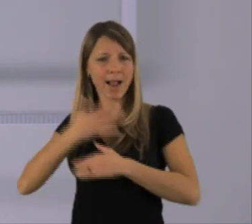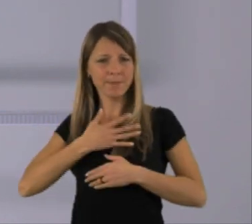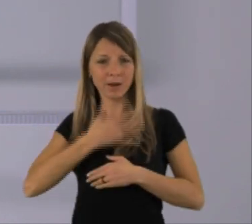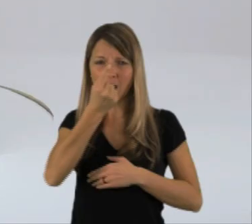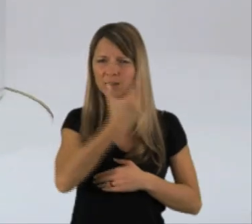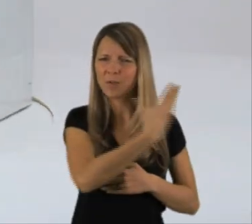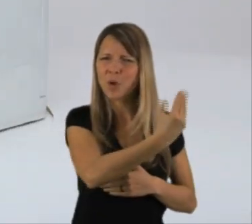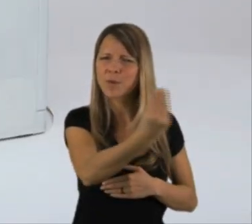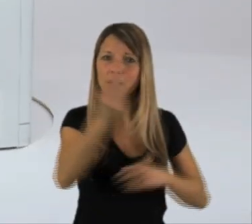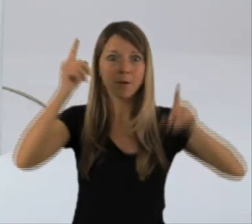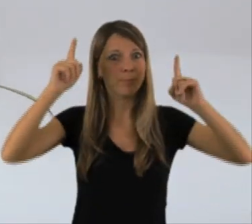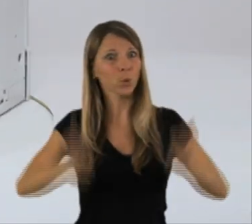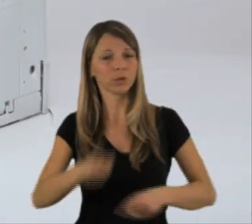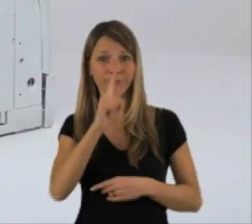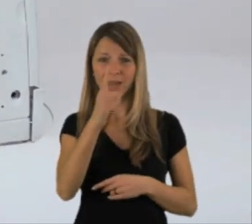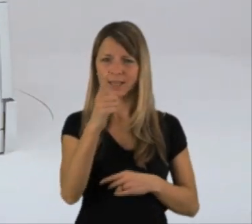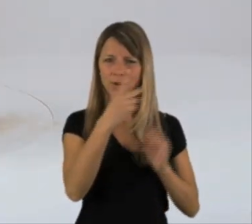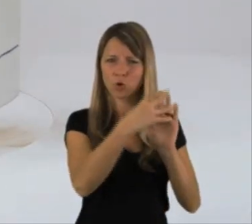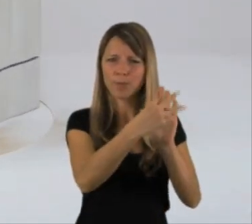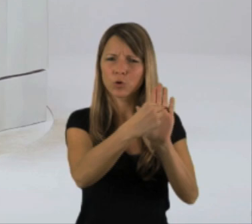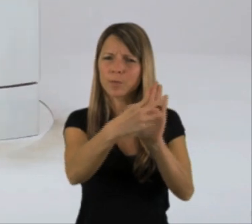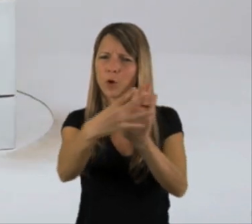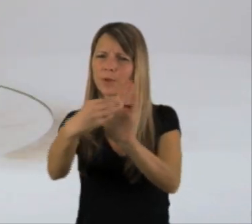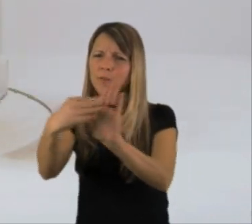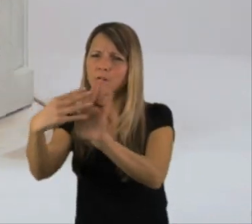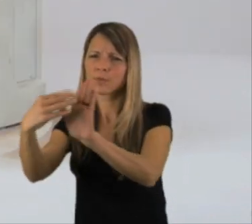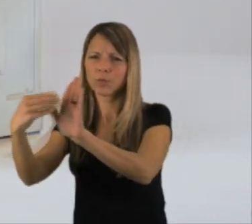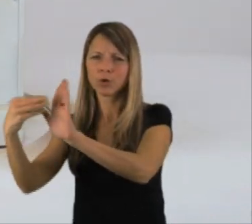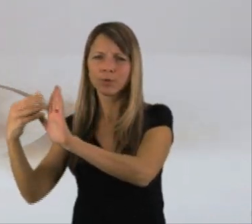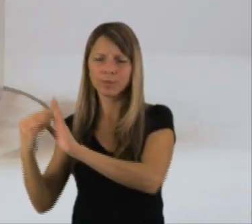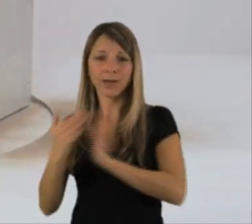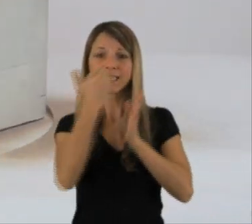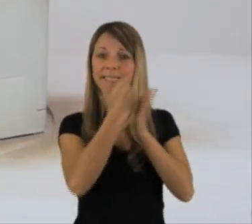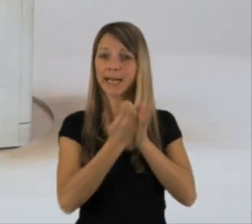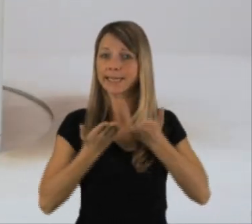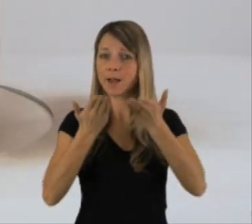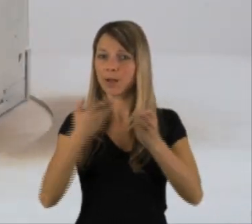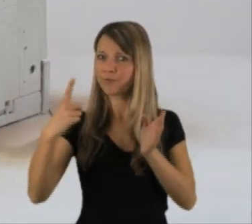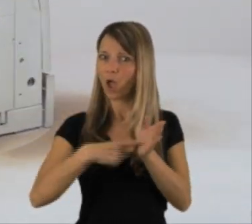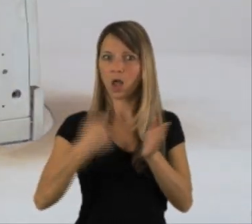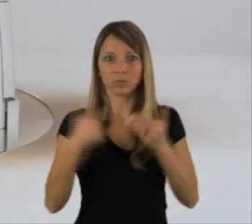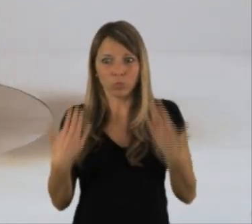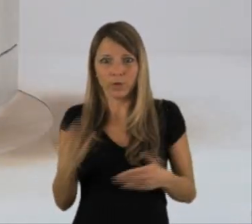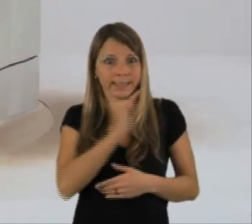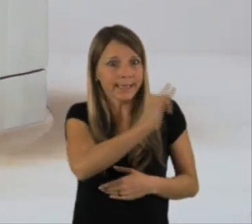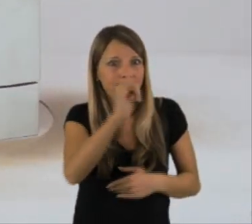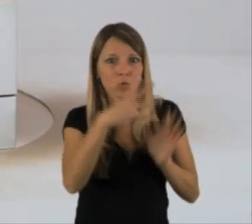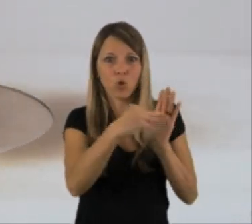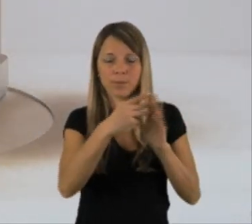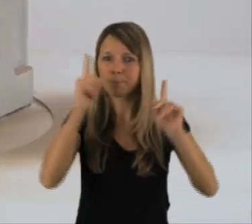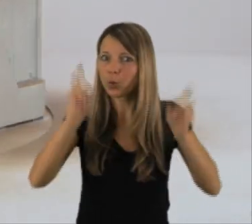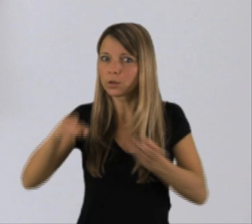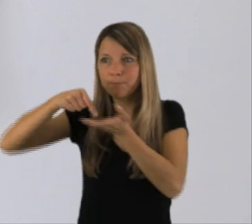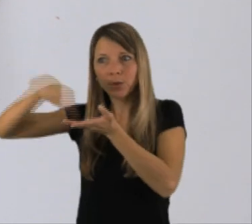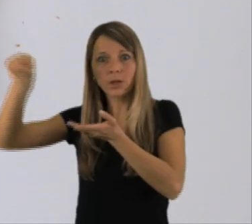Vervielfältigung profitieren. Er erhebt Abgaben auf Kopiergeräte aller Art und auf die sogenannten Datenträger, wie beispielsweise CDs.